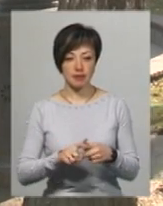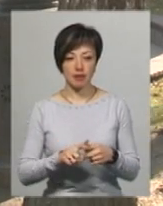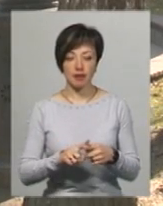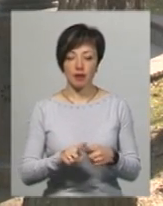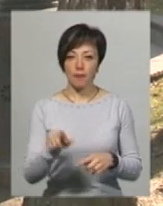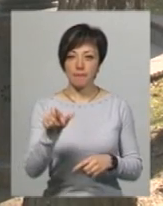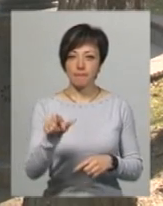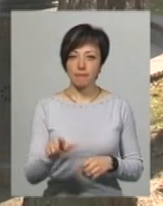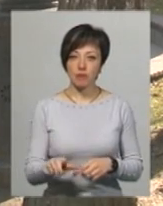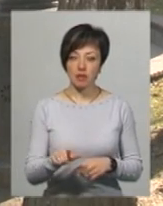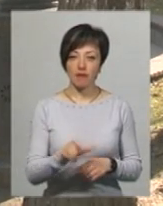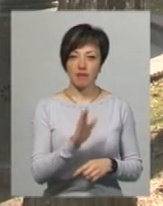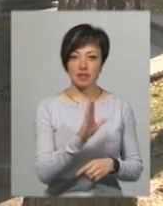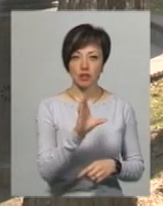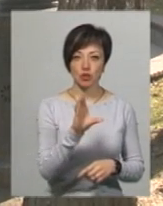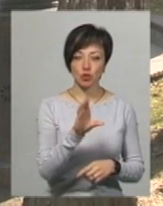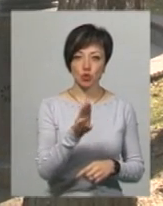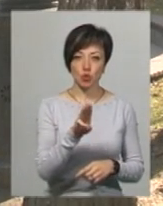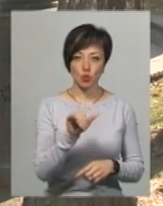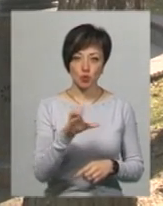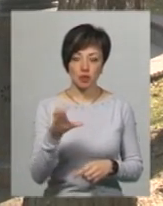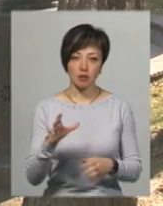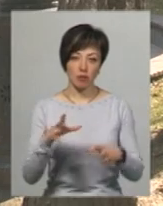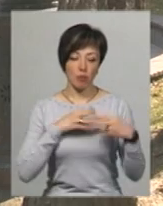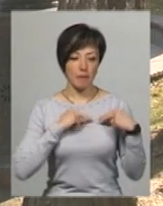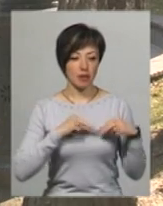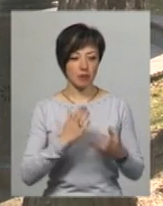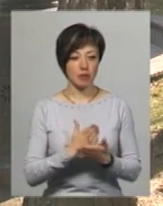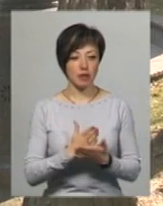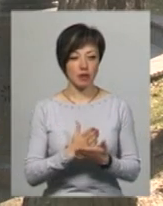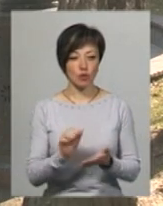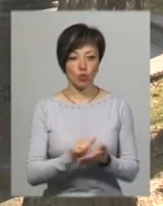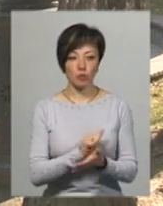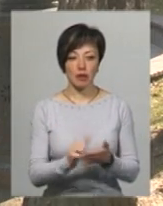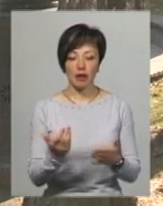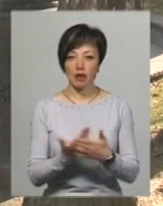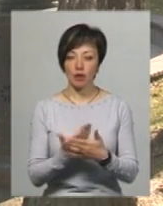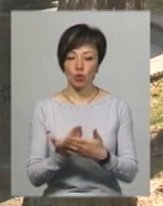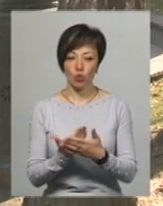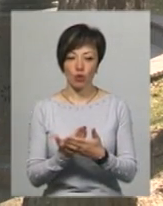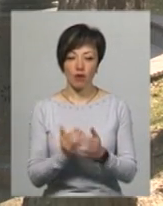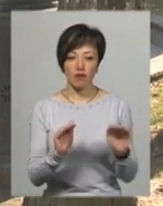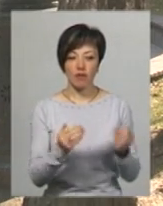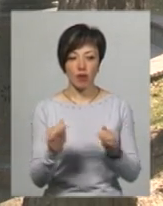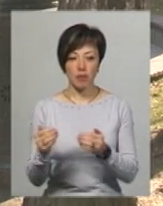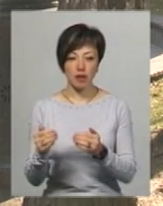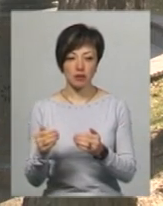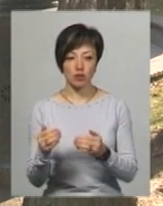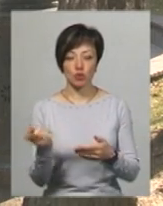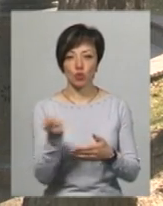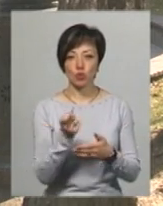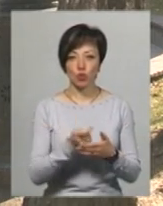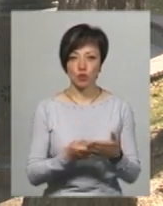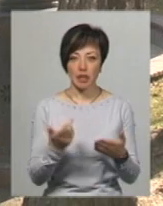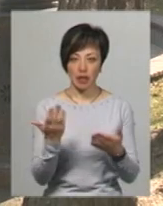постелі, як Василь Стус. І моїми партнерами є документальне кіно, фрагменти з художньої